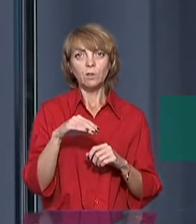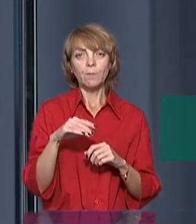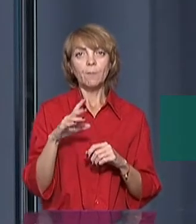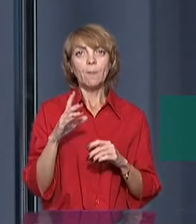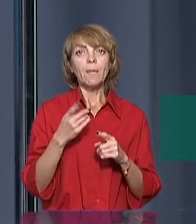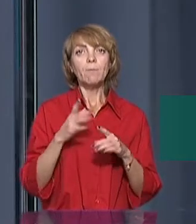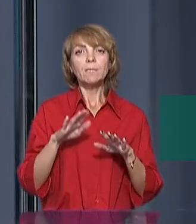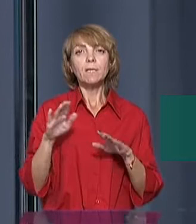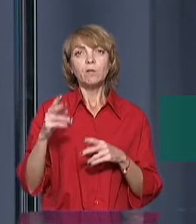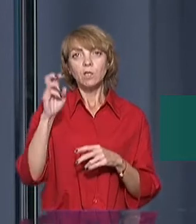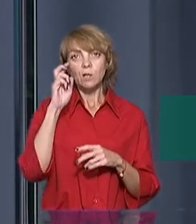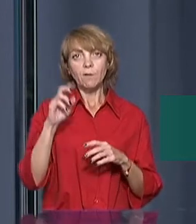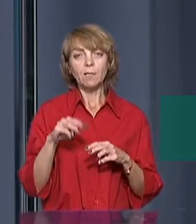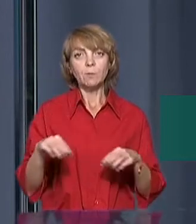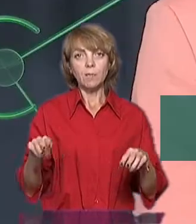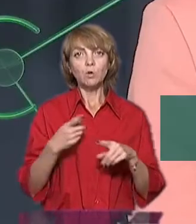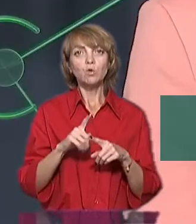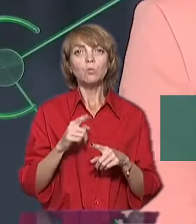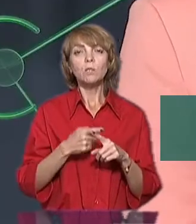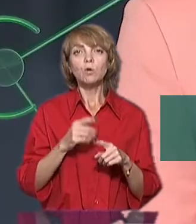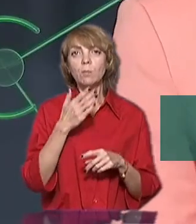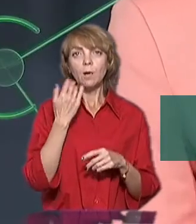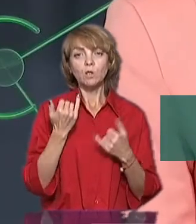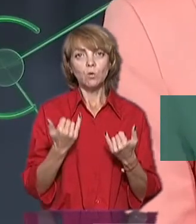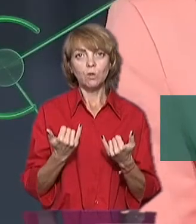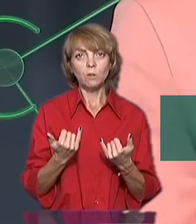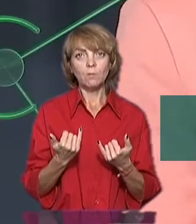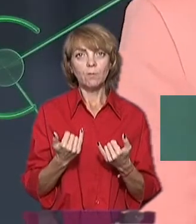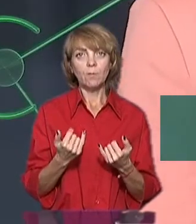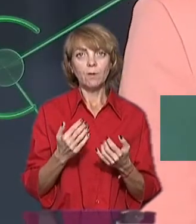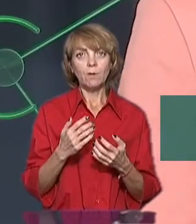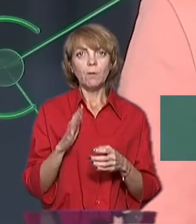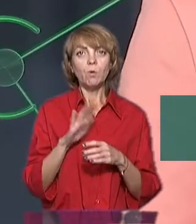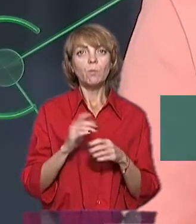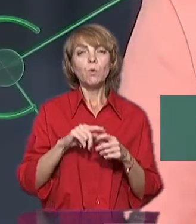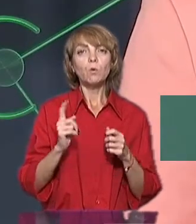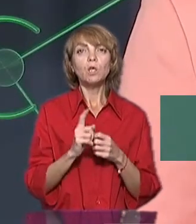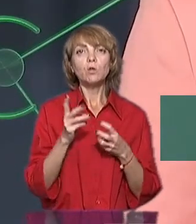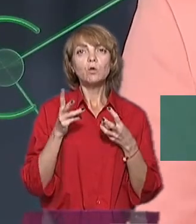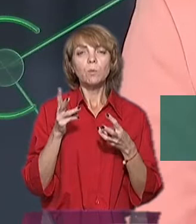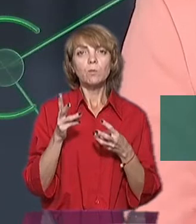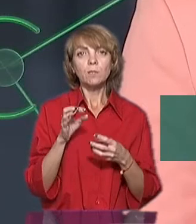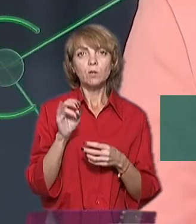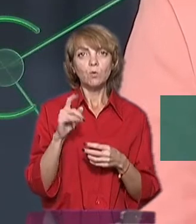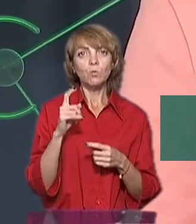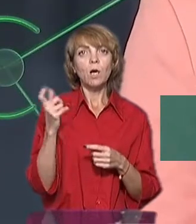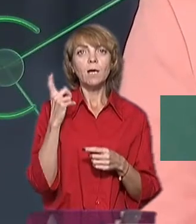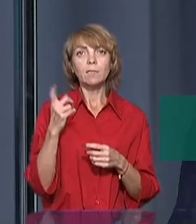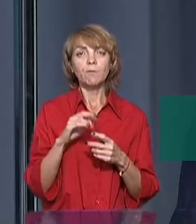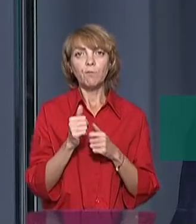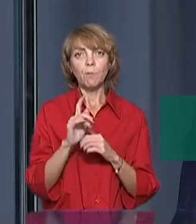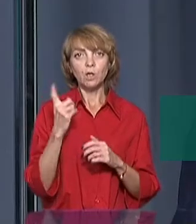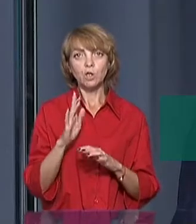місцеві державні адміністрації. Чому цього немає досі, розпорядження про початок опалювального сезону? Чому Харків був першим?